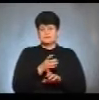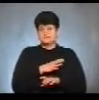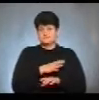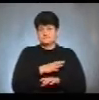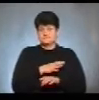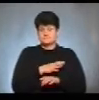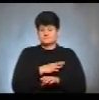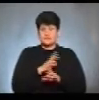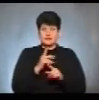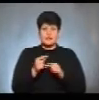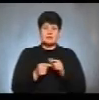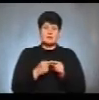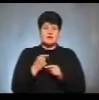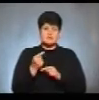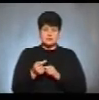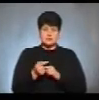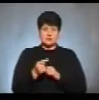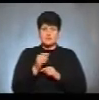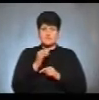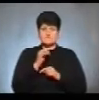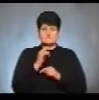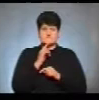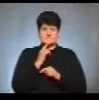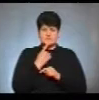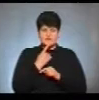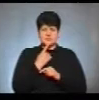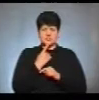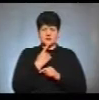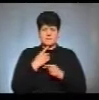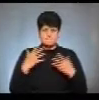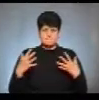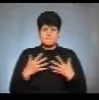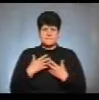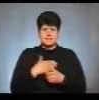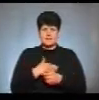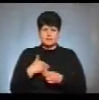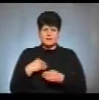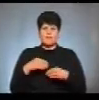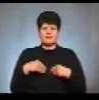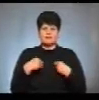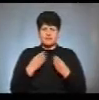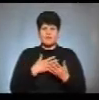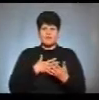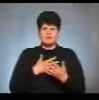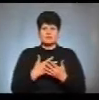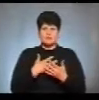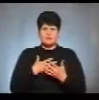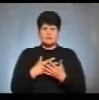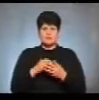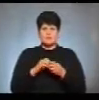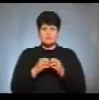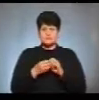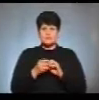як наслідок важко перенесена пневмонія дала такі дихальні розлади, що